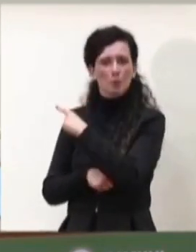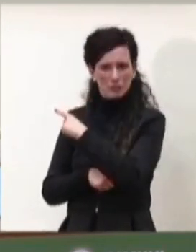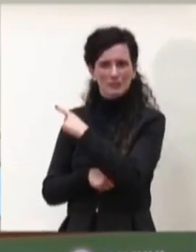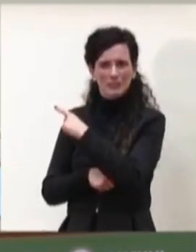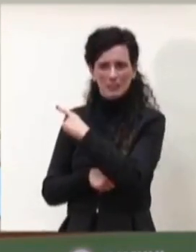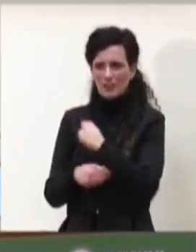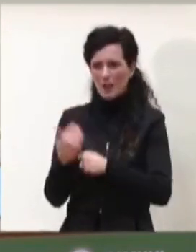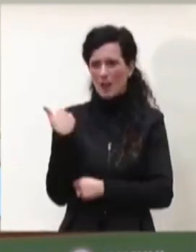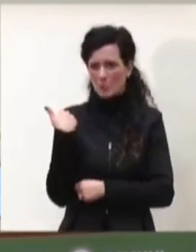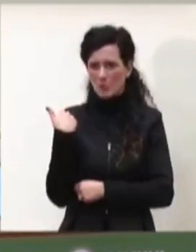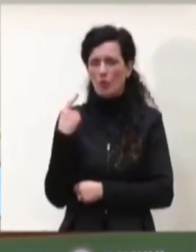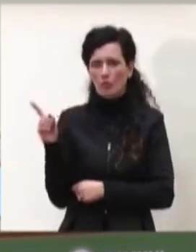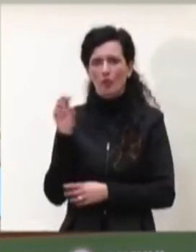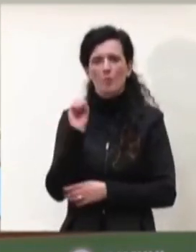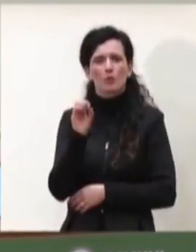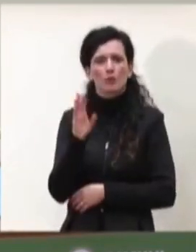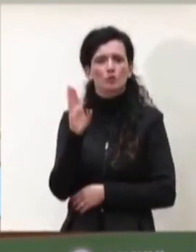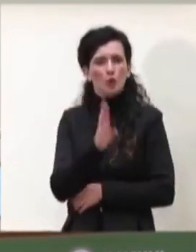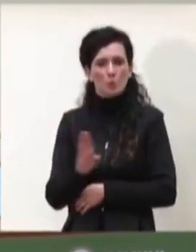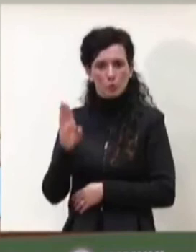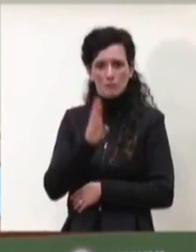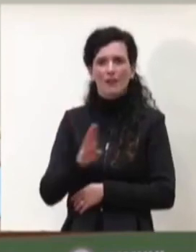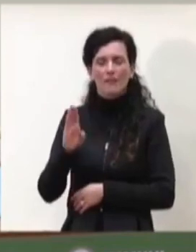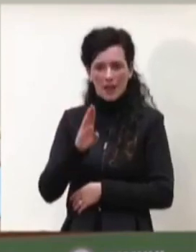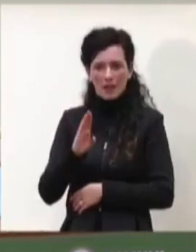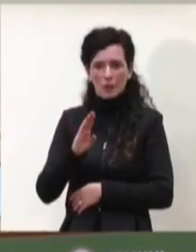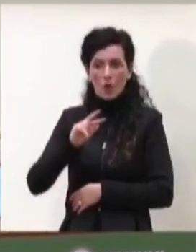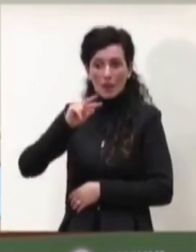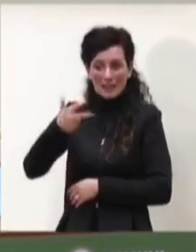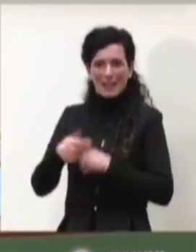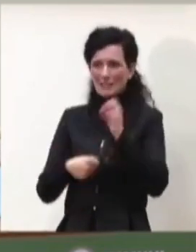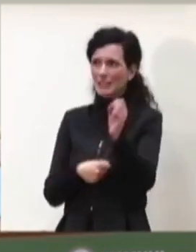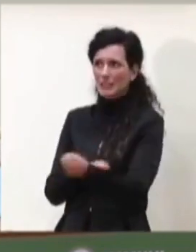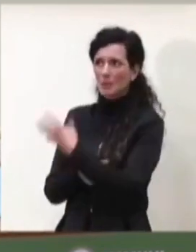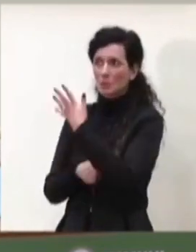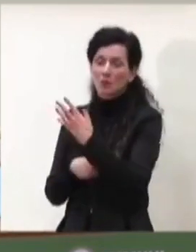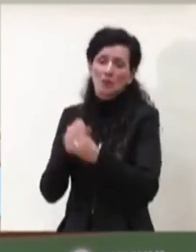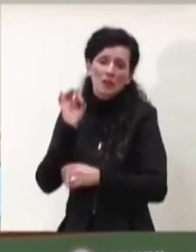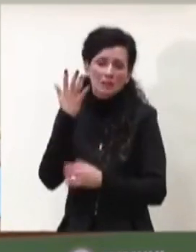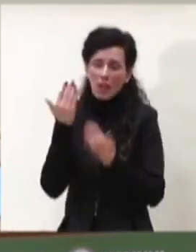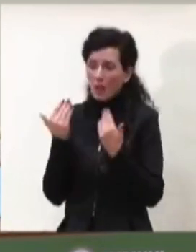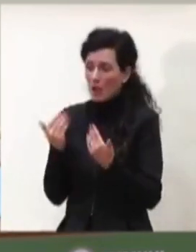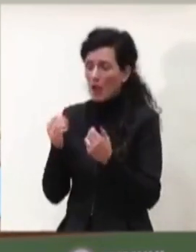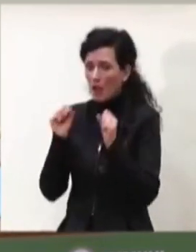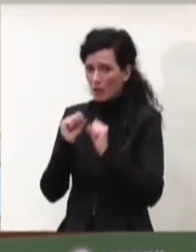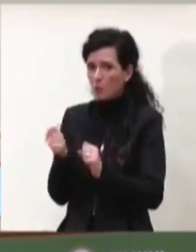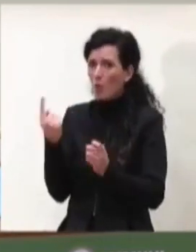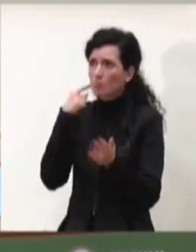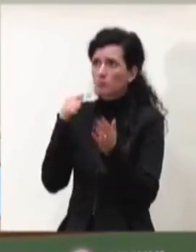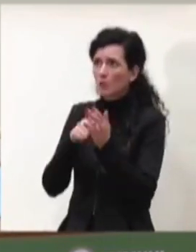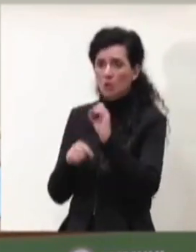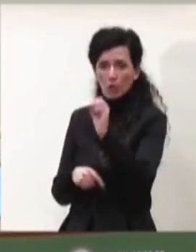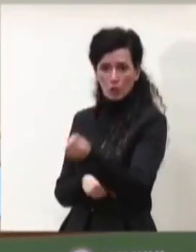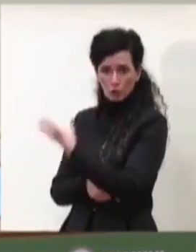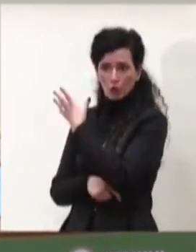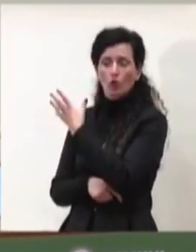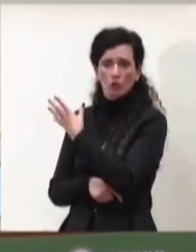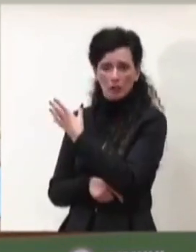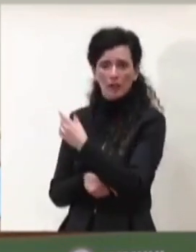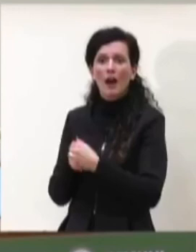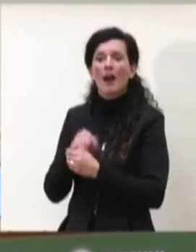pochi istanti fa il professor Brusaferro che magari se vuole può anche ripresentare